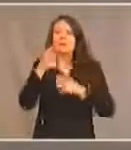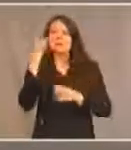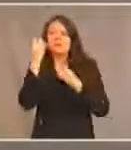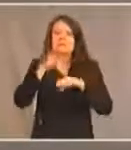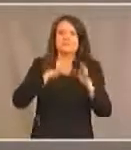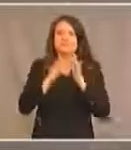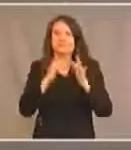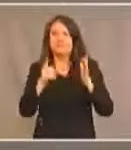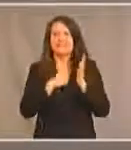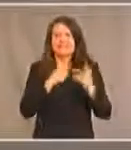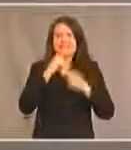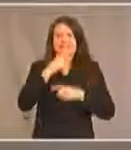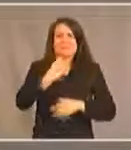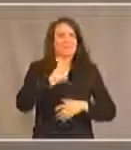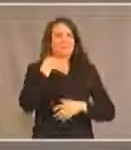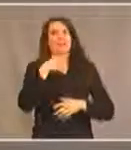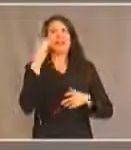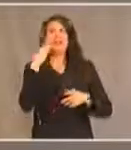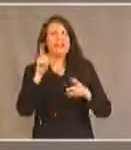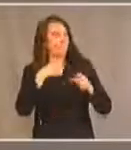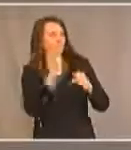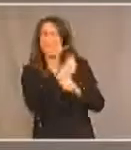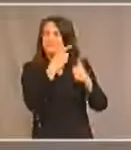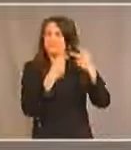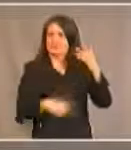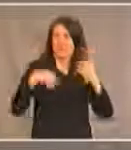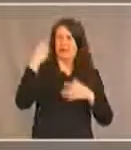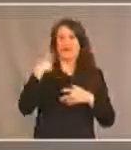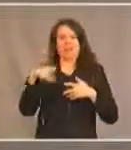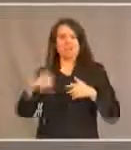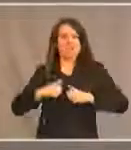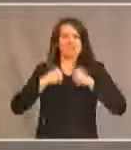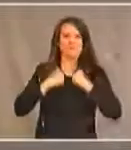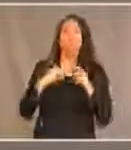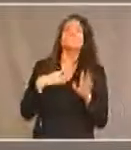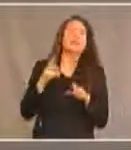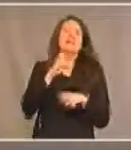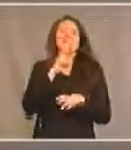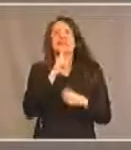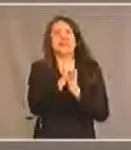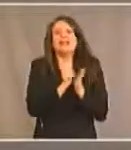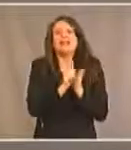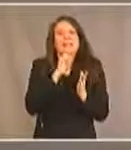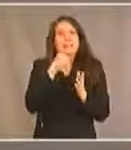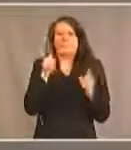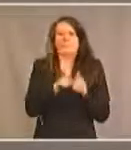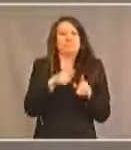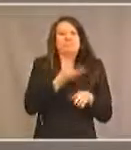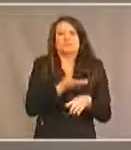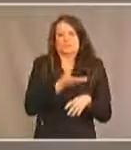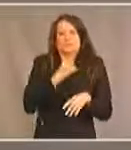Bon, cette loi ne doit pas aborder de telles questions d'elle, à vrai dire, mais